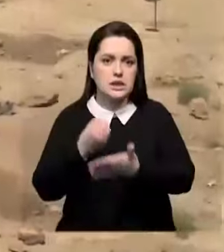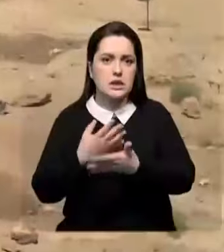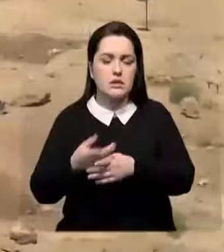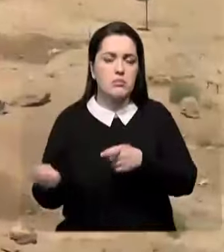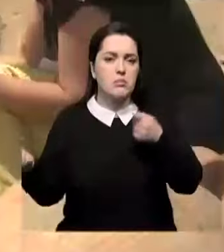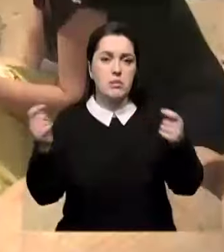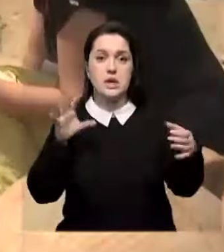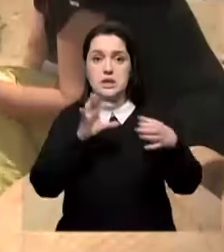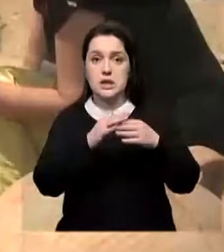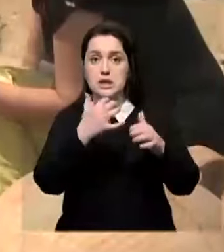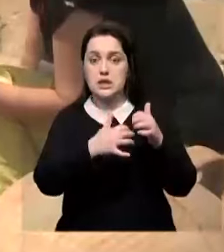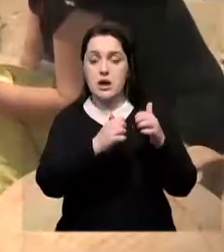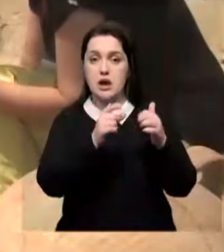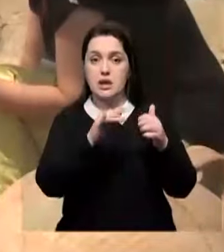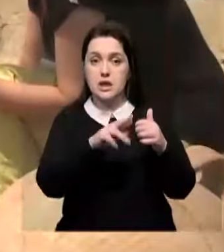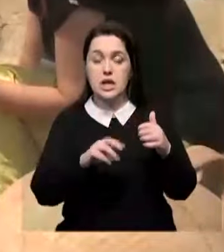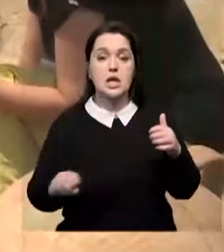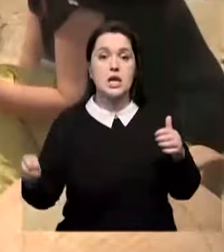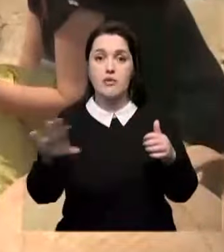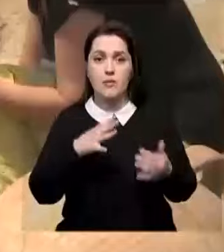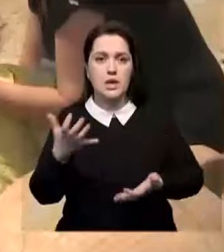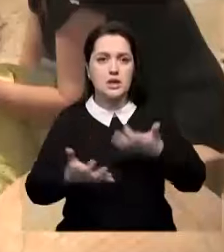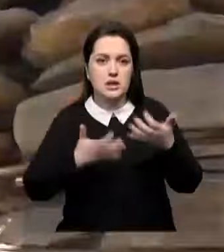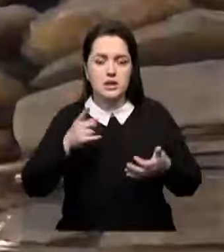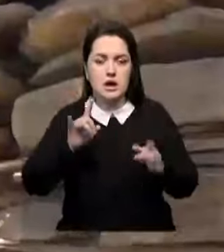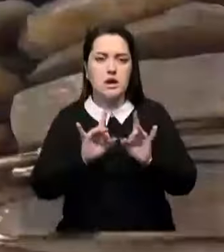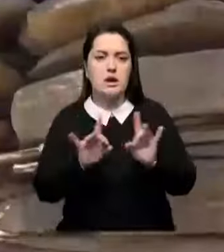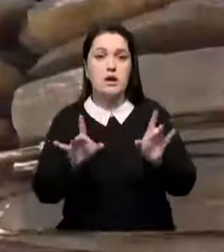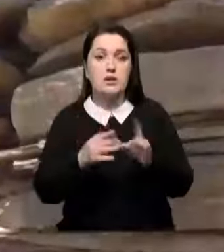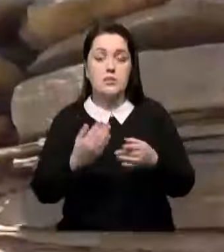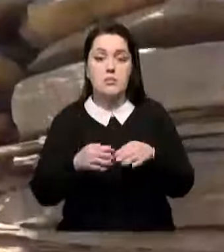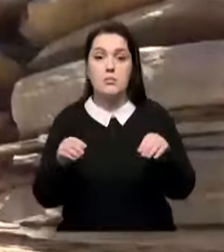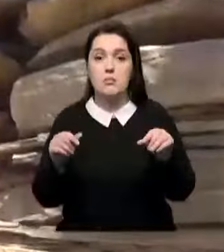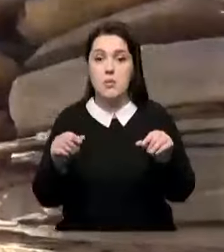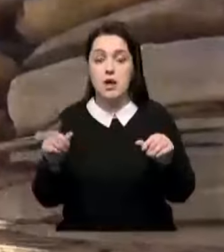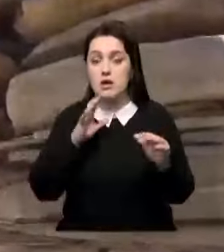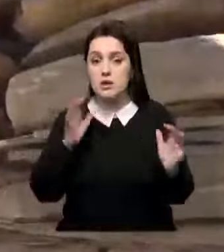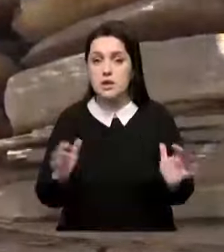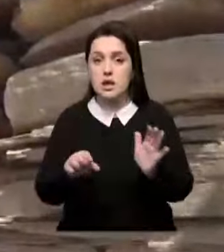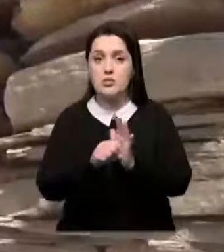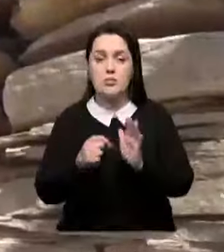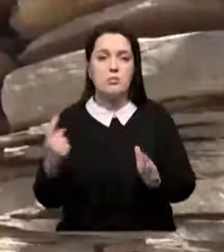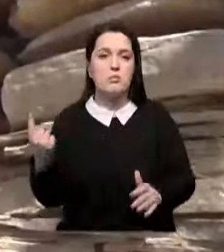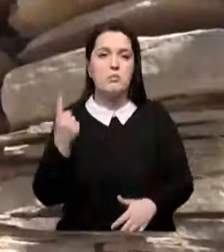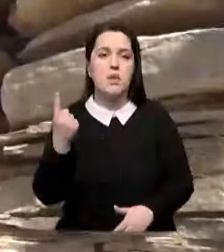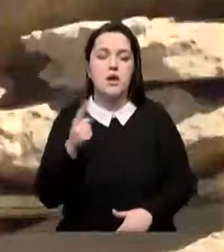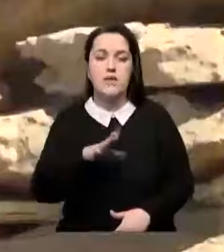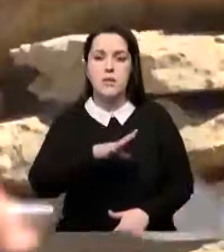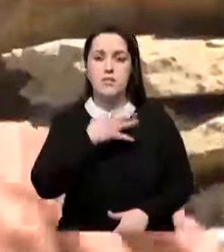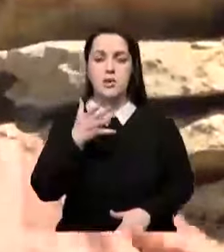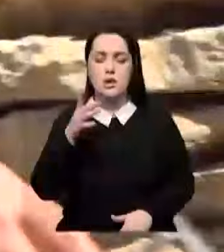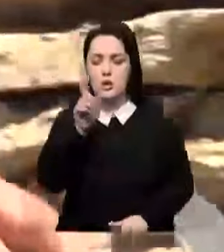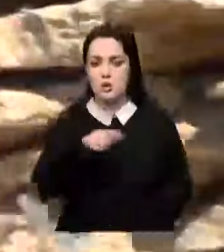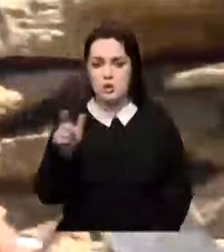соединяли Среднюю Азию с Европой. Исследователь рассказывает, к примеру, пески сам хранят зимовки даже первобытных людей. А развалины